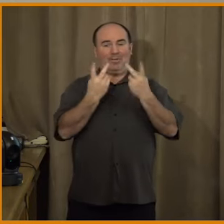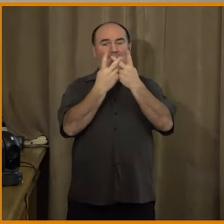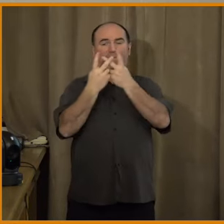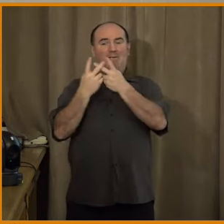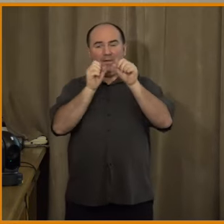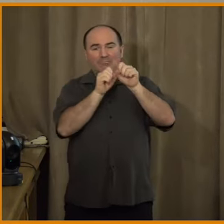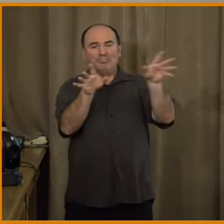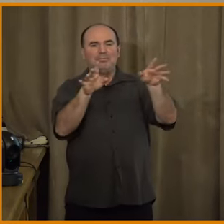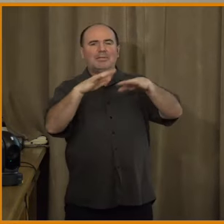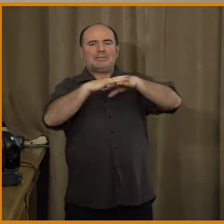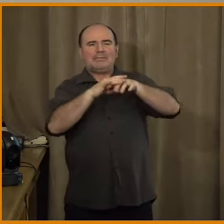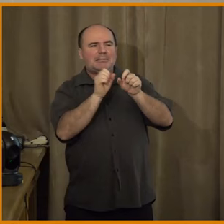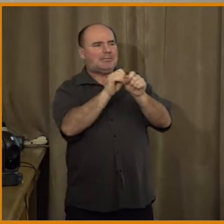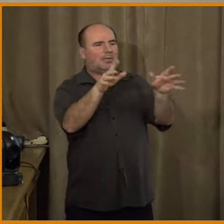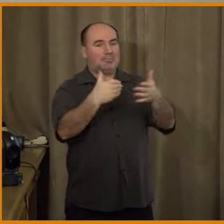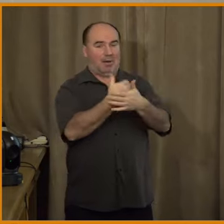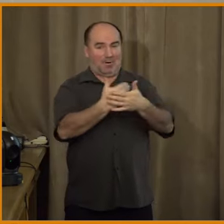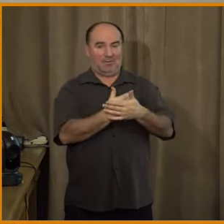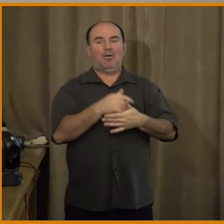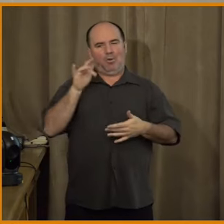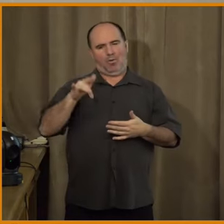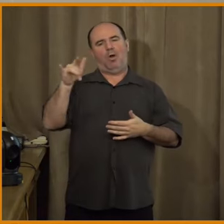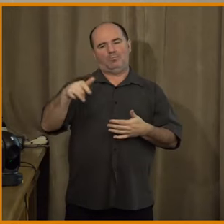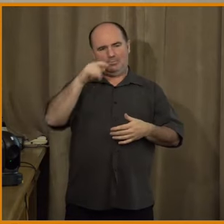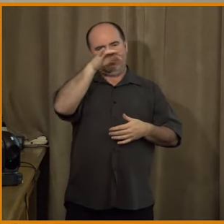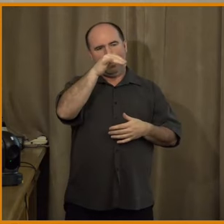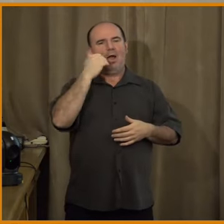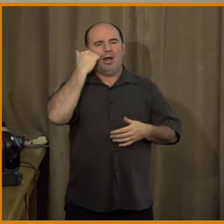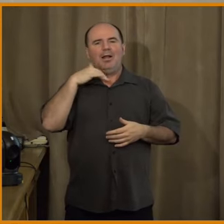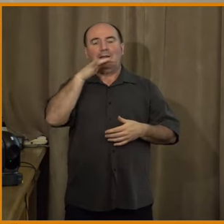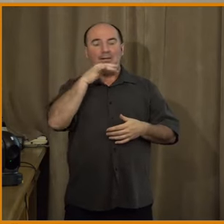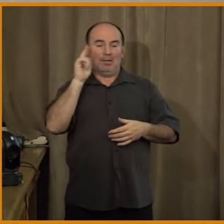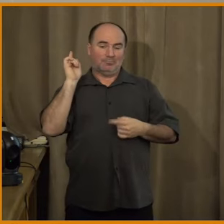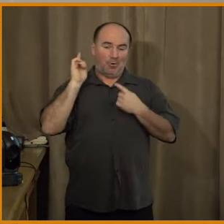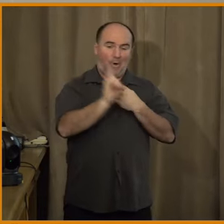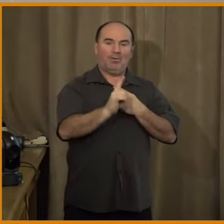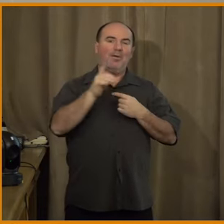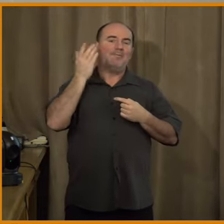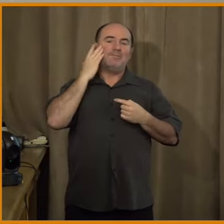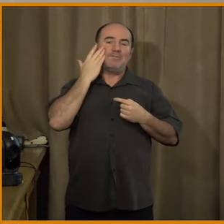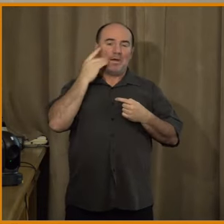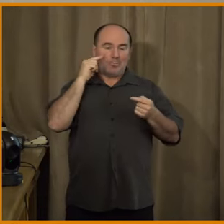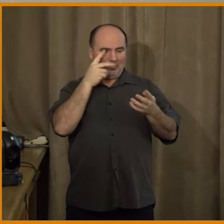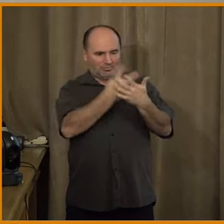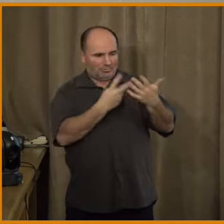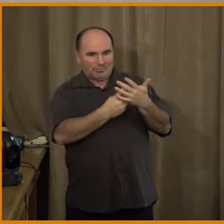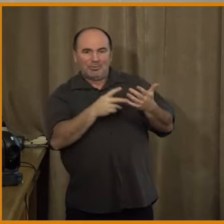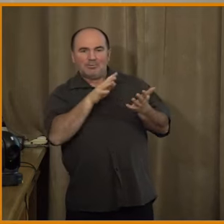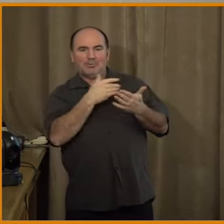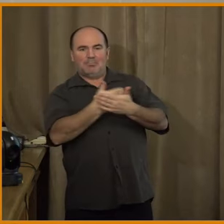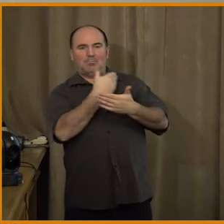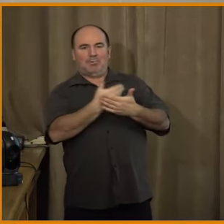tak netváří, tak lidi používají. Lidi prostě chodí na Facebook si číst zprávy a ty platformy mají povinnost